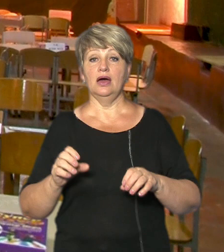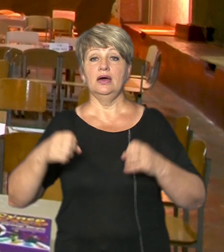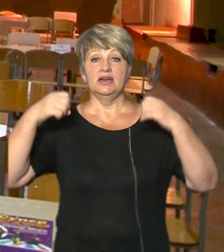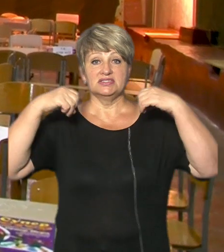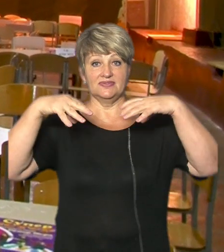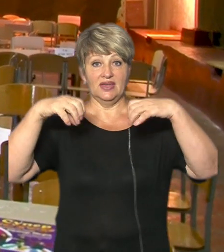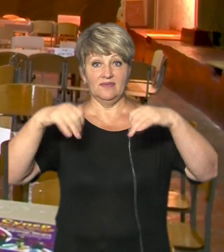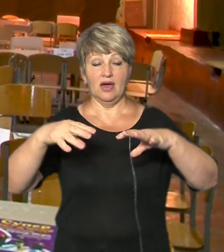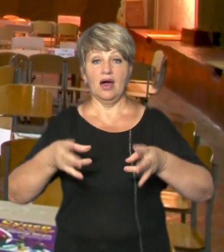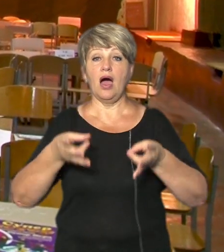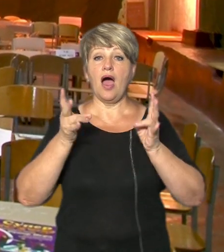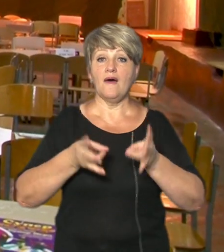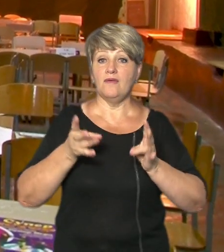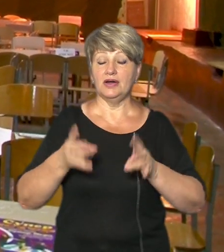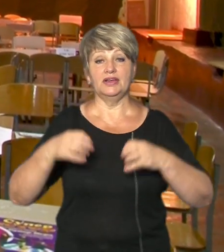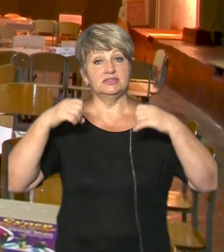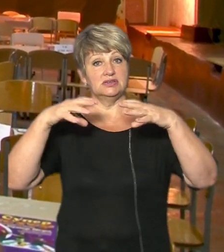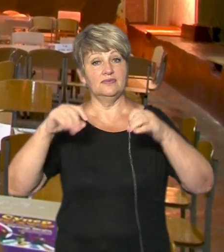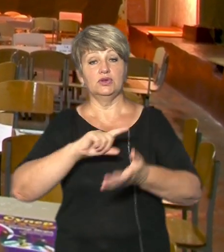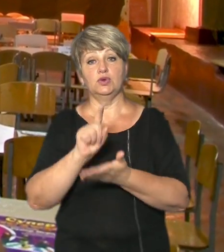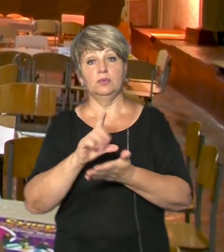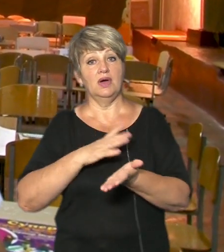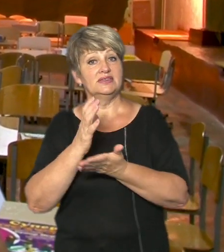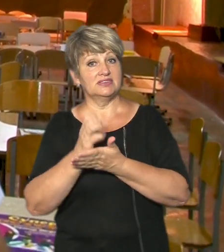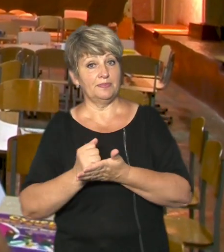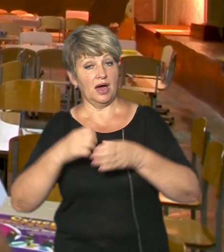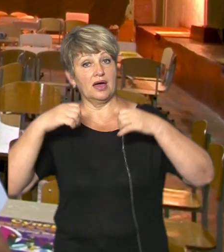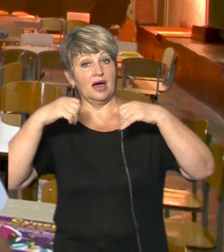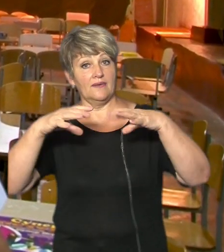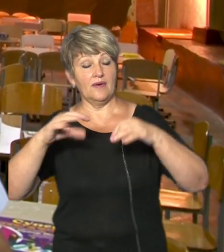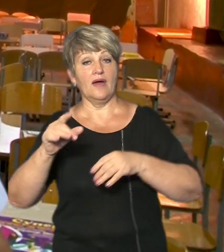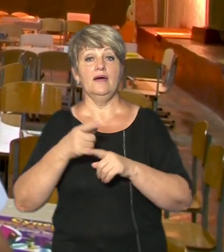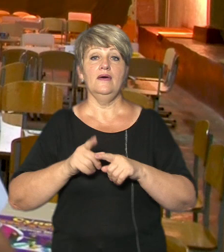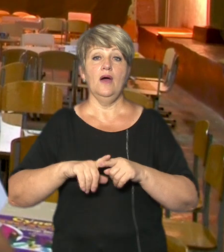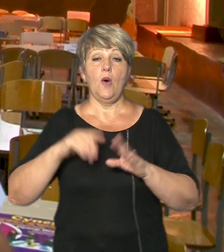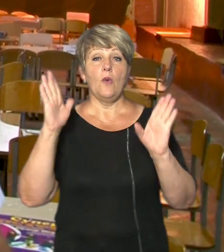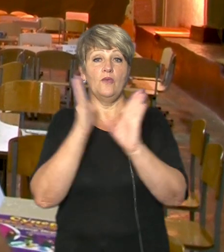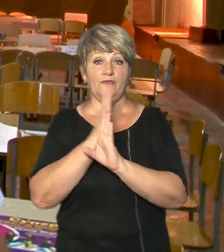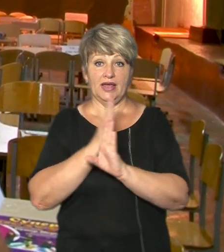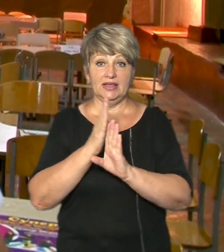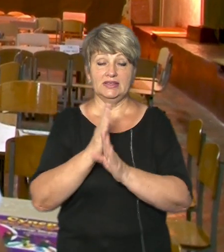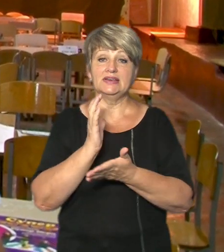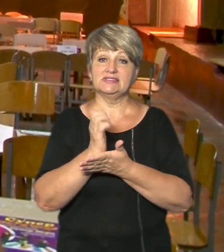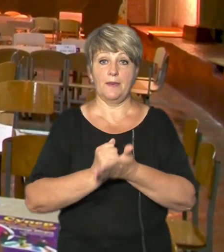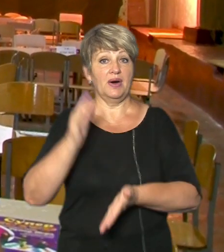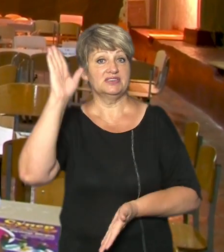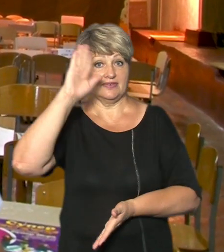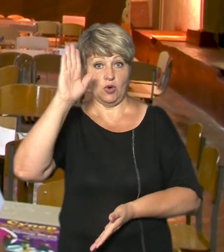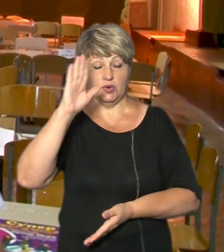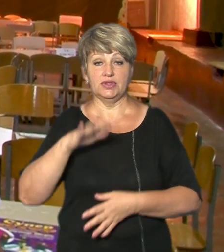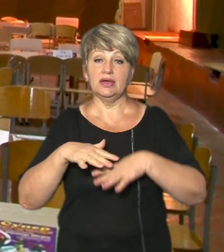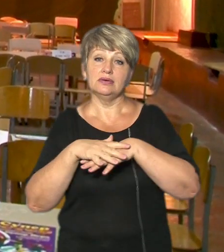відповідно аварійне освітлення має бути запасне освітлення вентиляція має бути має бути запас води із